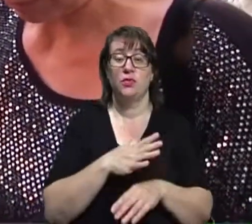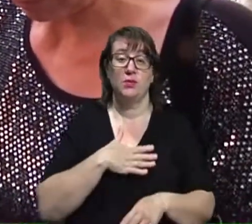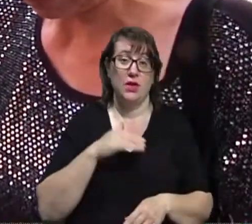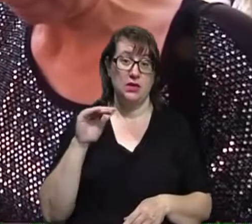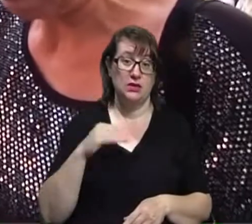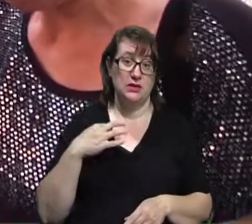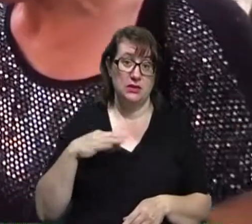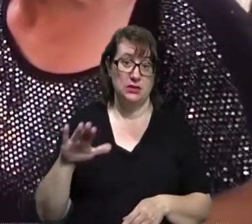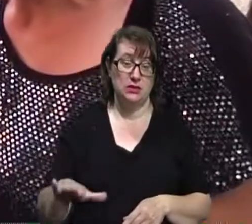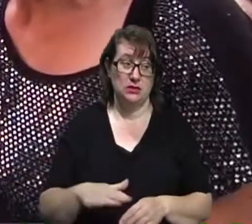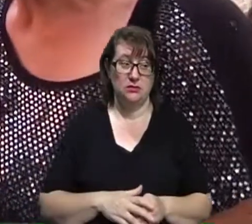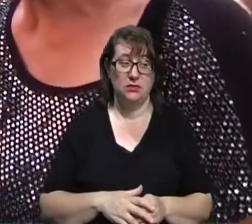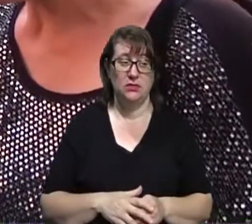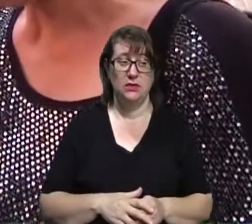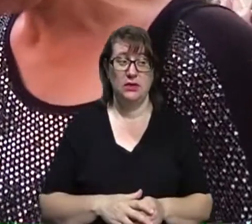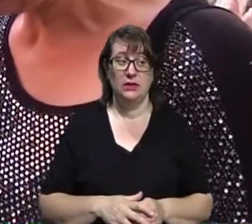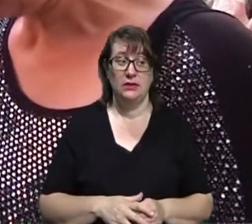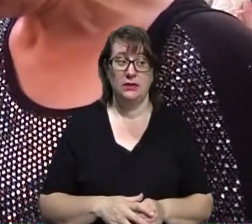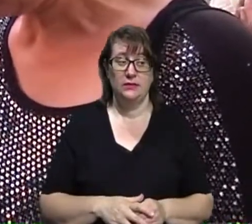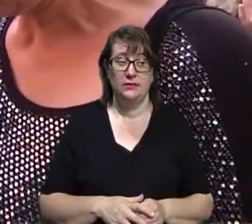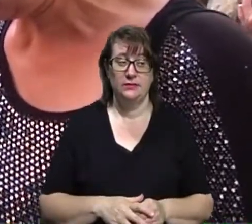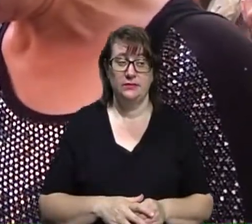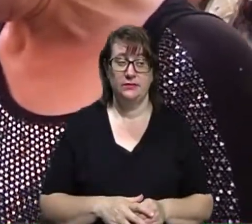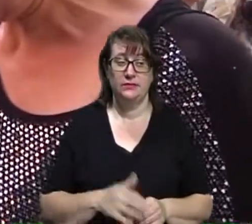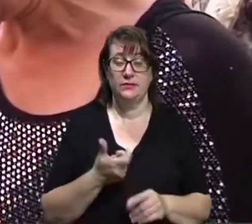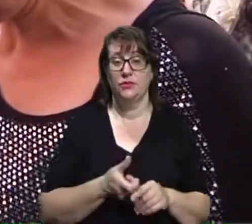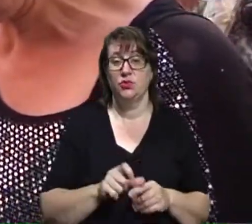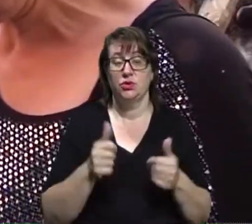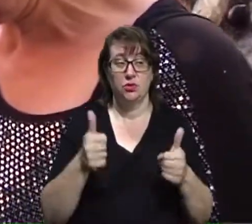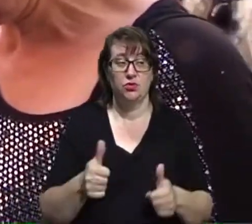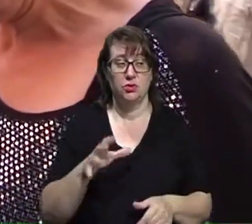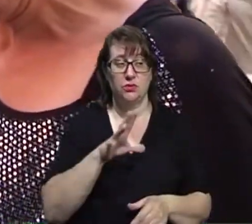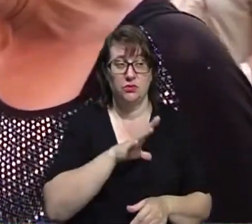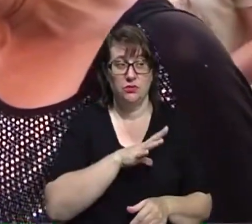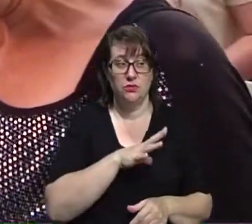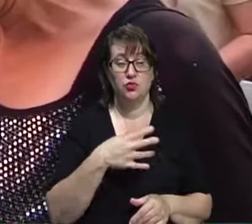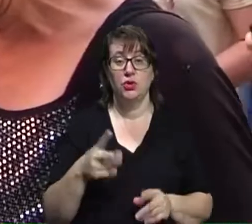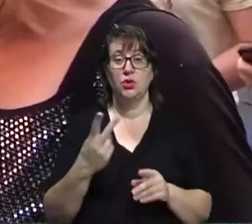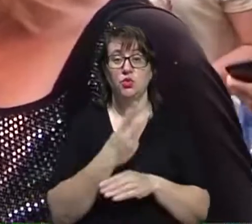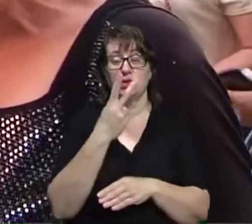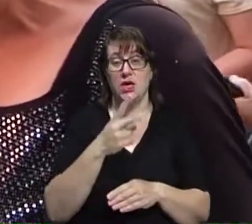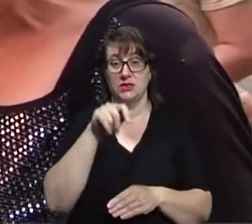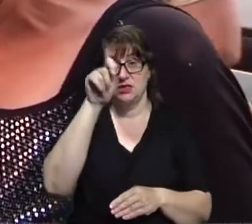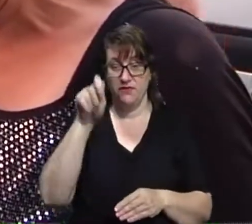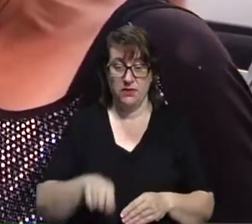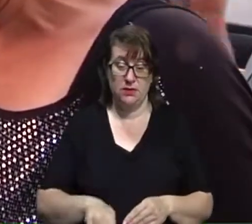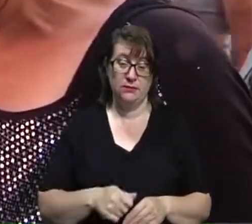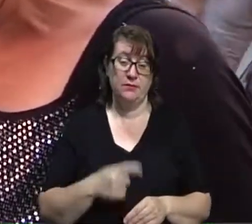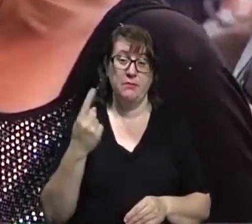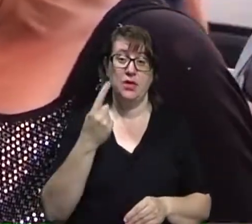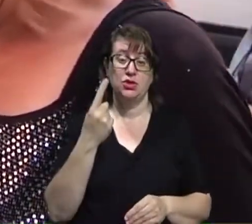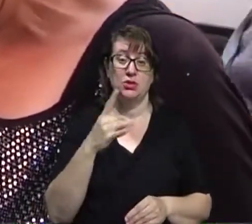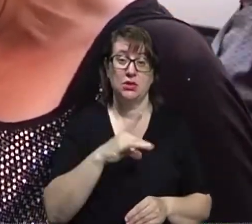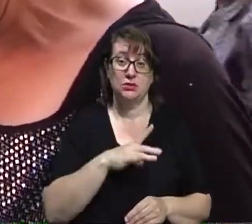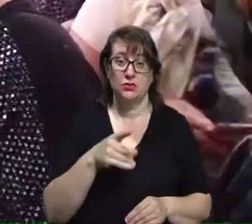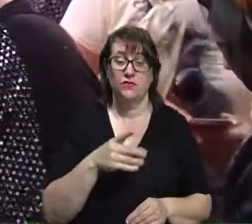Чуйна моя дитина. Дуже хороша. Він був другий раз на війні. Перший раз був на босі,